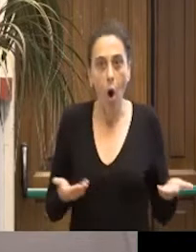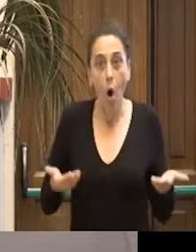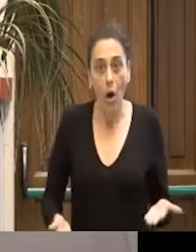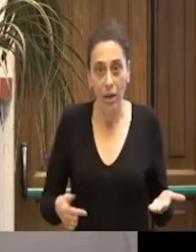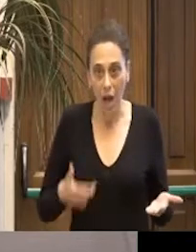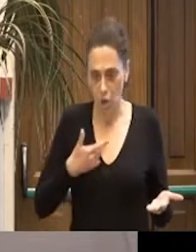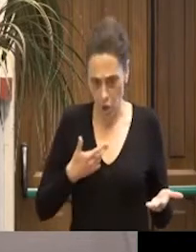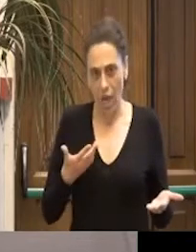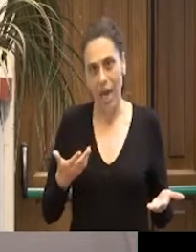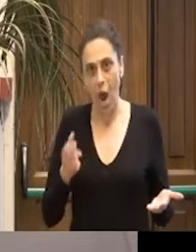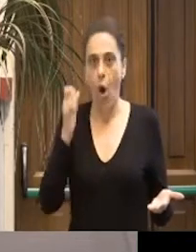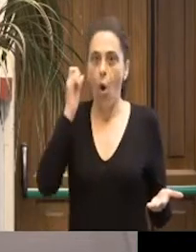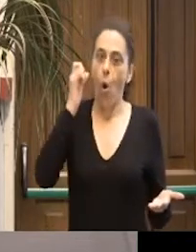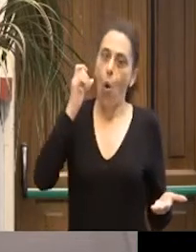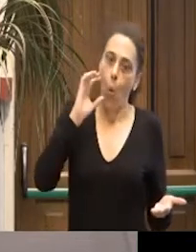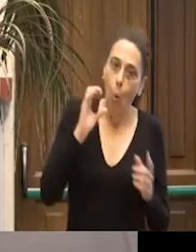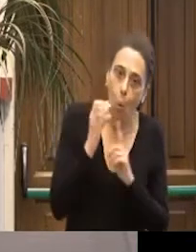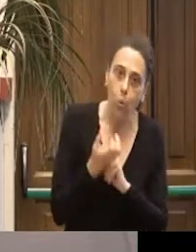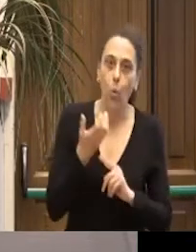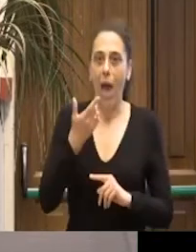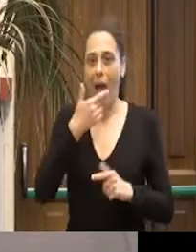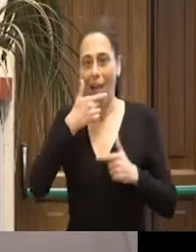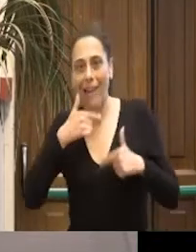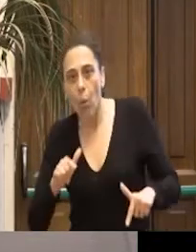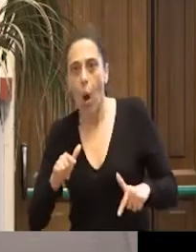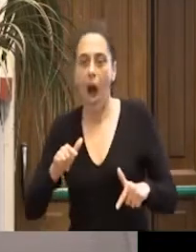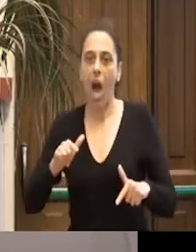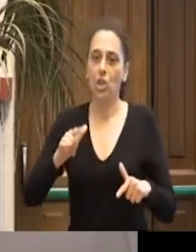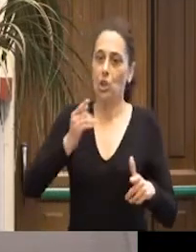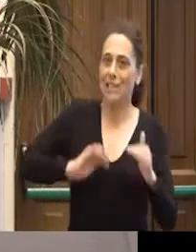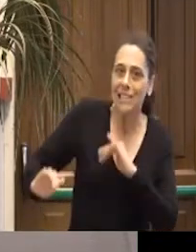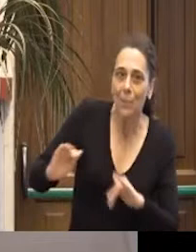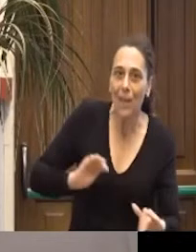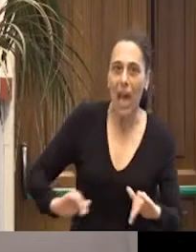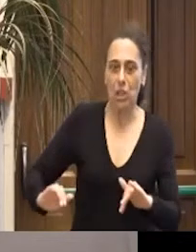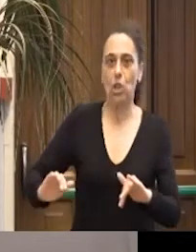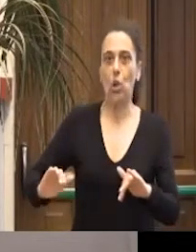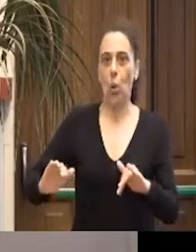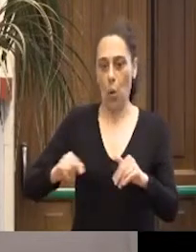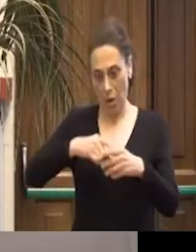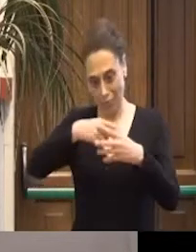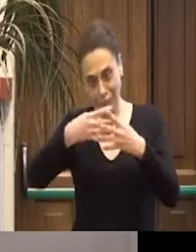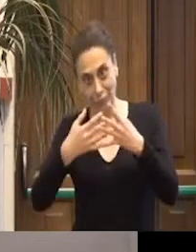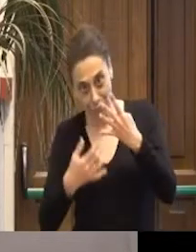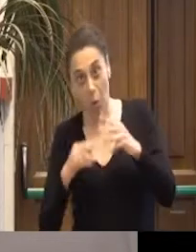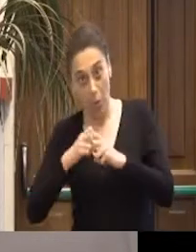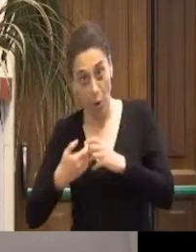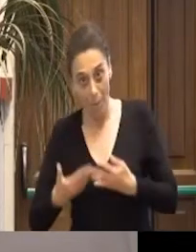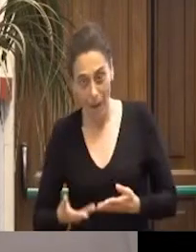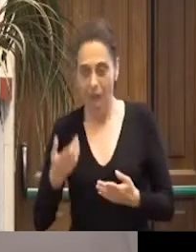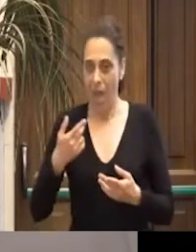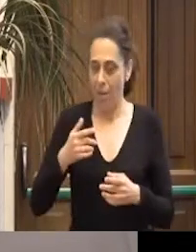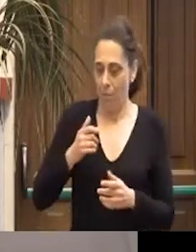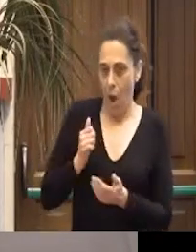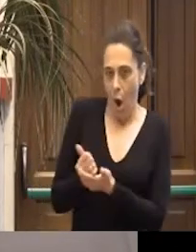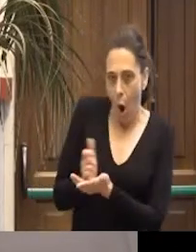elementi di criticità culturale, gli utilizzi di linguaggi, problemi di discriminazione, di omofobia,